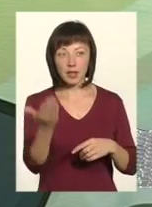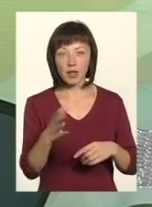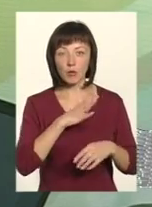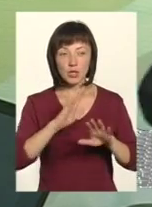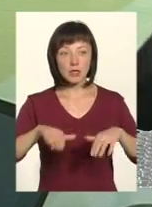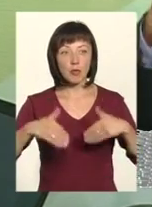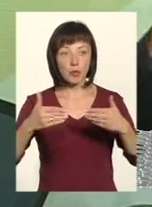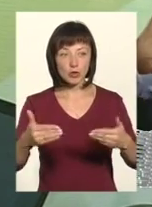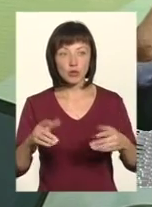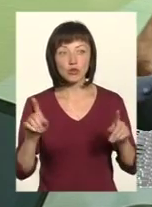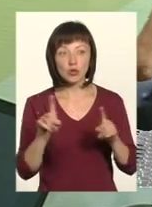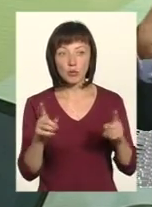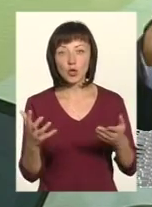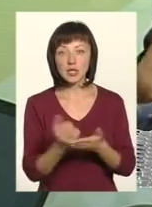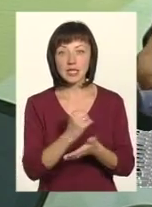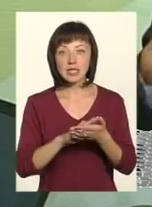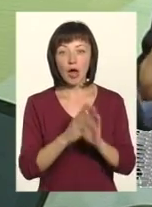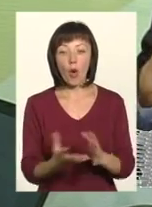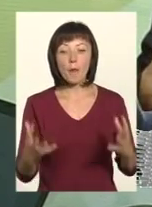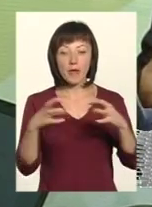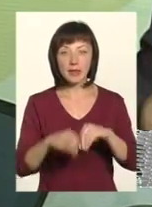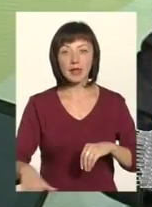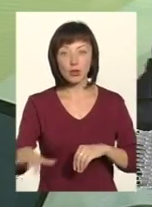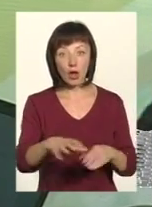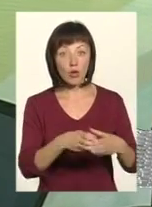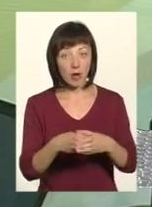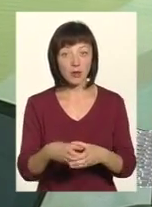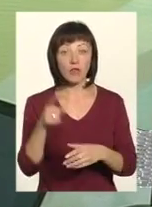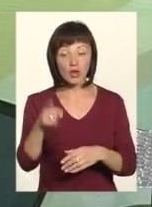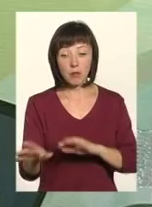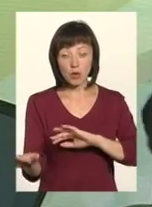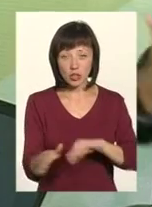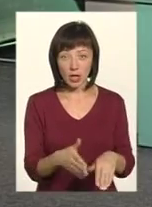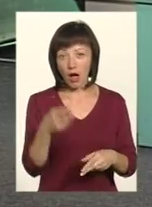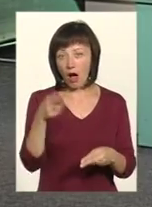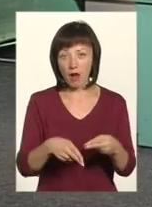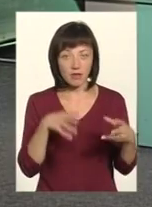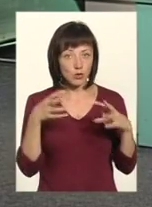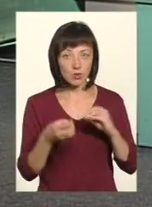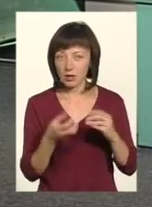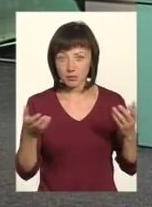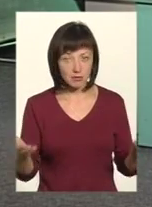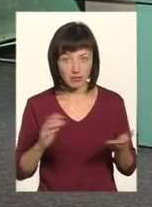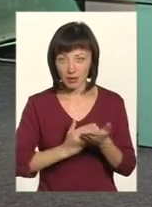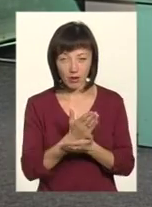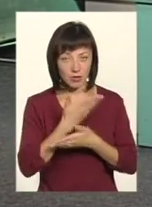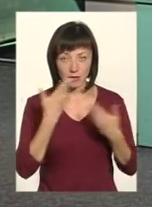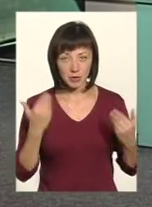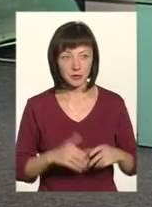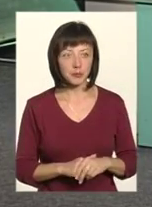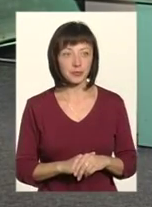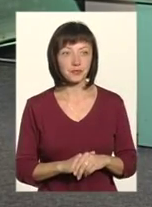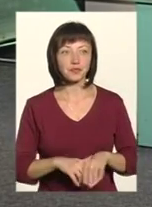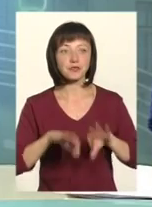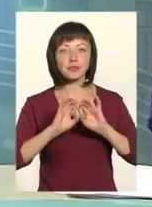запропоновані, щоб доцехти статусу об'єднаної територіальної громади. Вони пройшли, а врешті якості немає. Прокоментувати